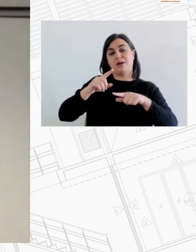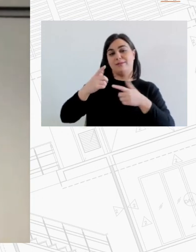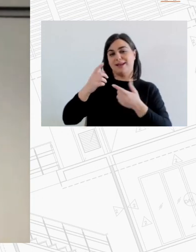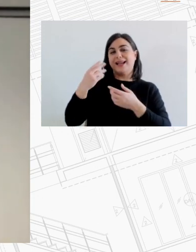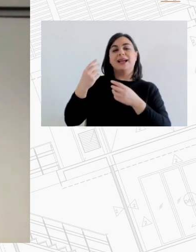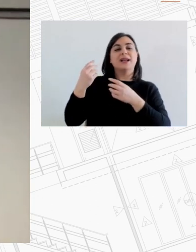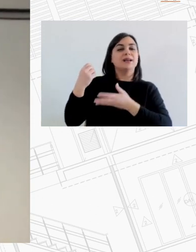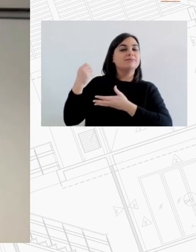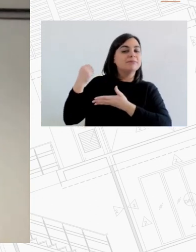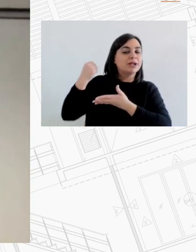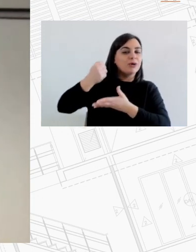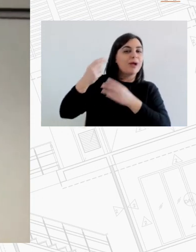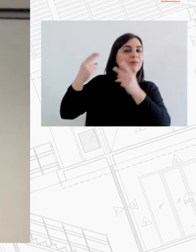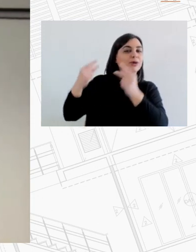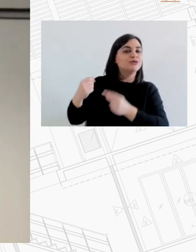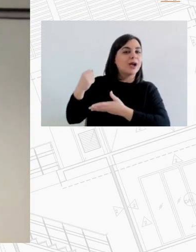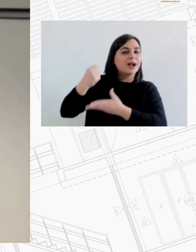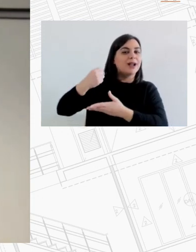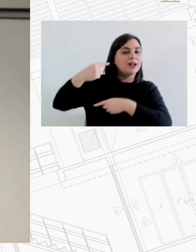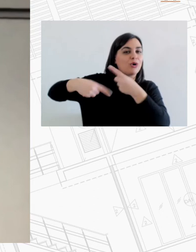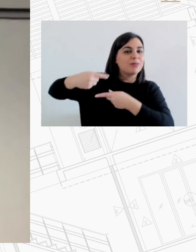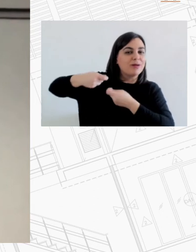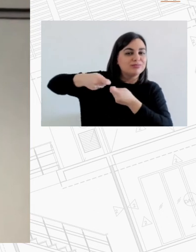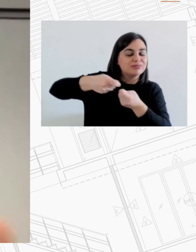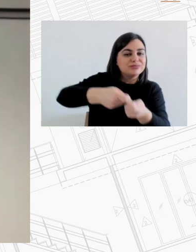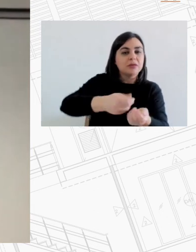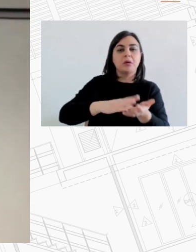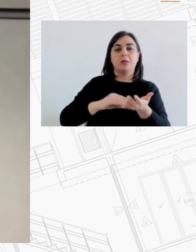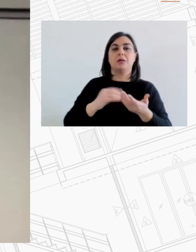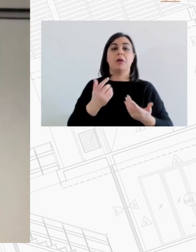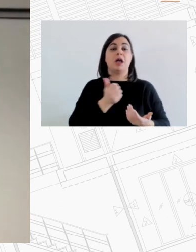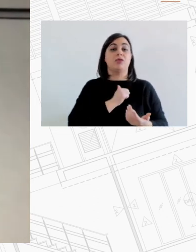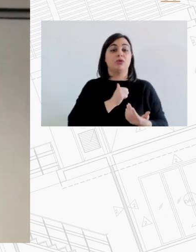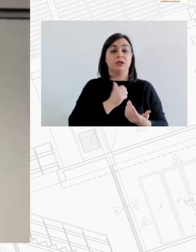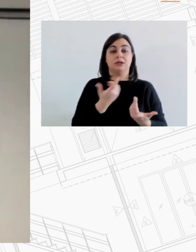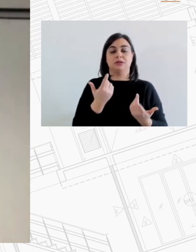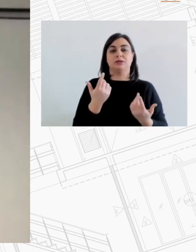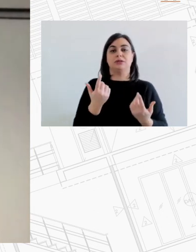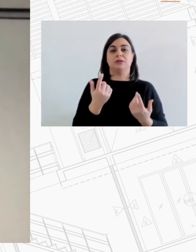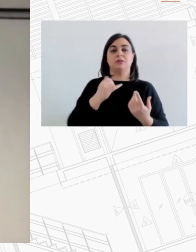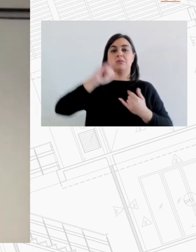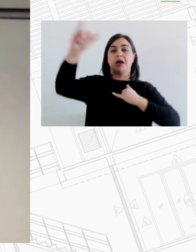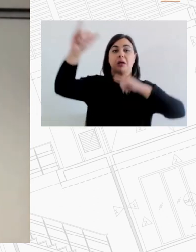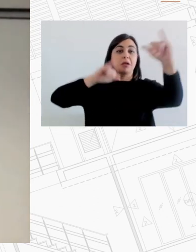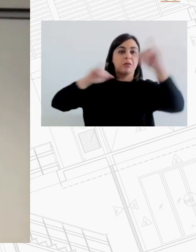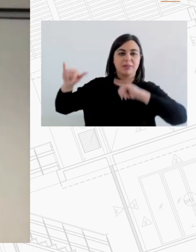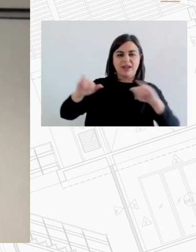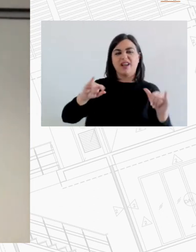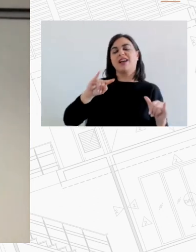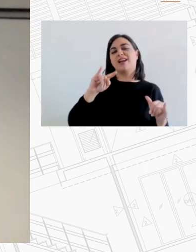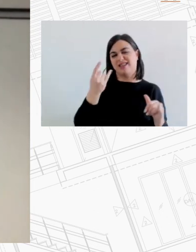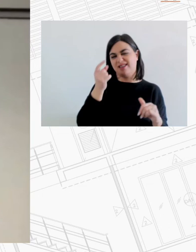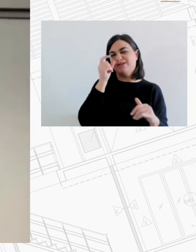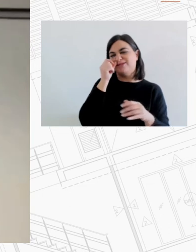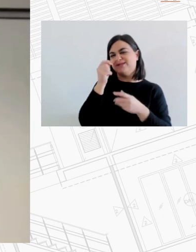περισσότεροι από έναν θεός πάντων ιδιοκτήτες που μπορεί να είναι και διάσπαρτη και να μην συμφωνούν για το καινούριο καθεστώς